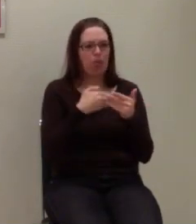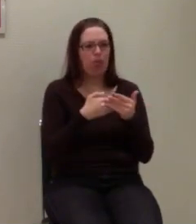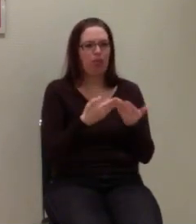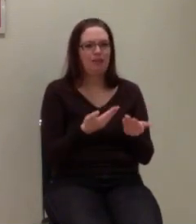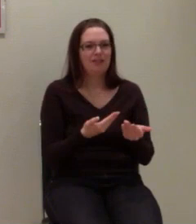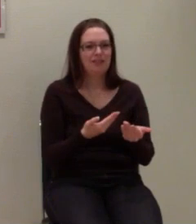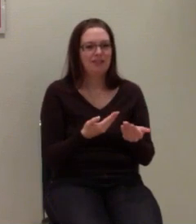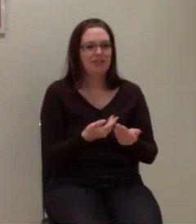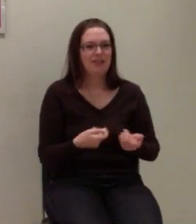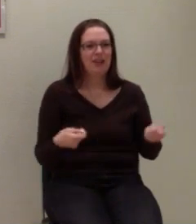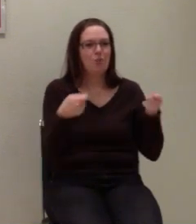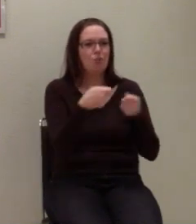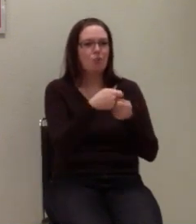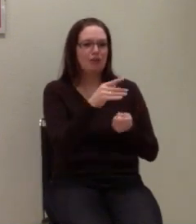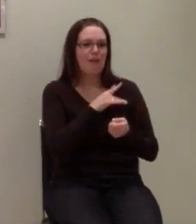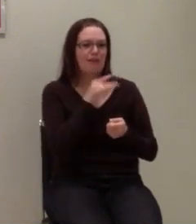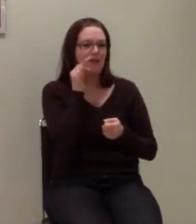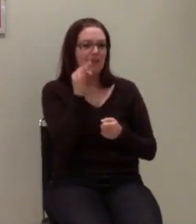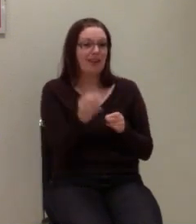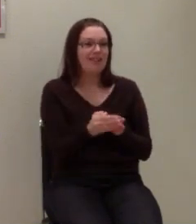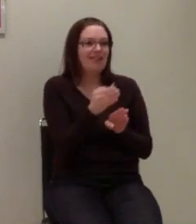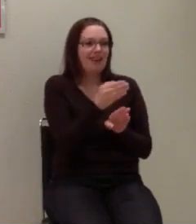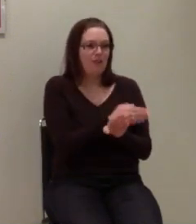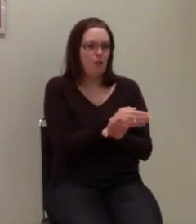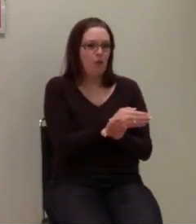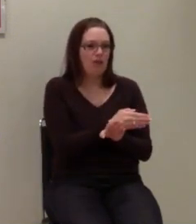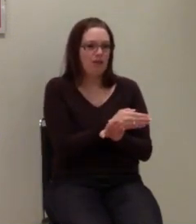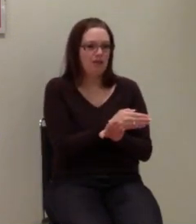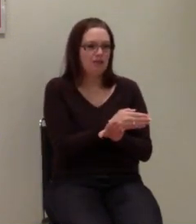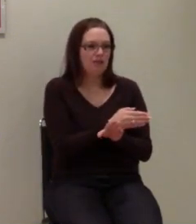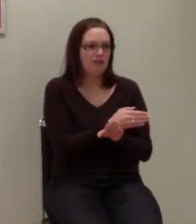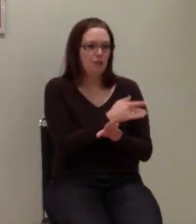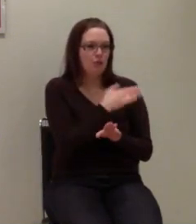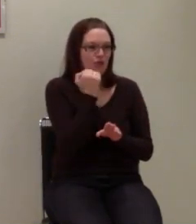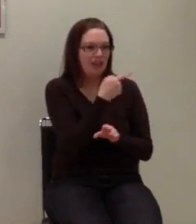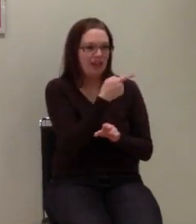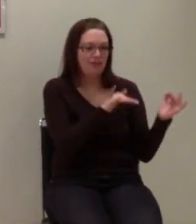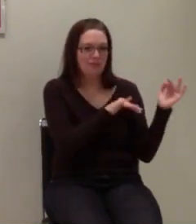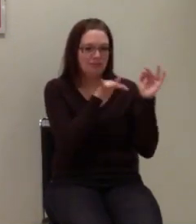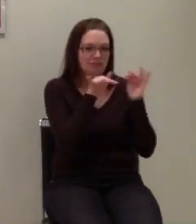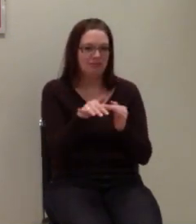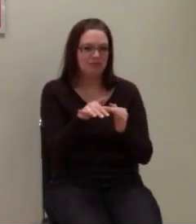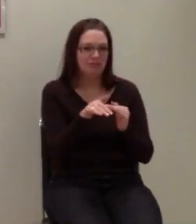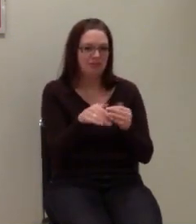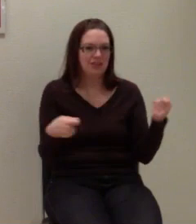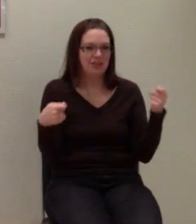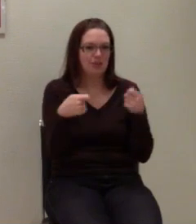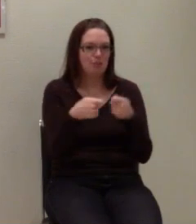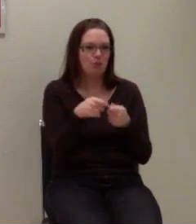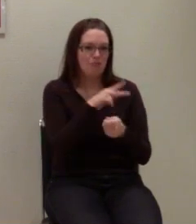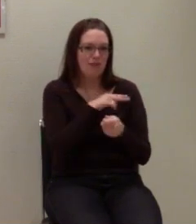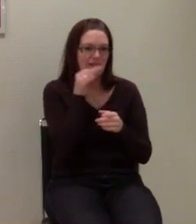Der Bundesparteitag ist vorher, ich vermute, der Großteil, der hier ist, ist auch auf dem Bundesparteitag anwesend. Und? Ja?